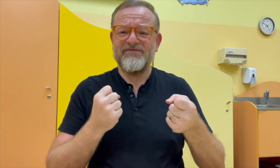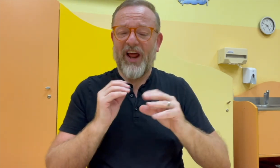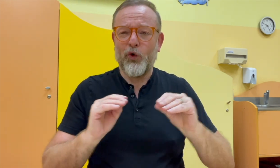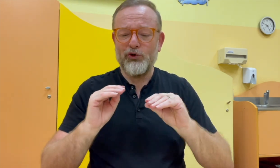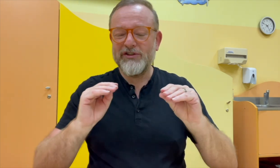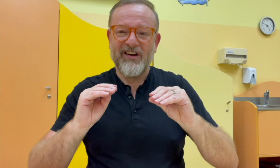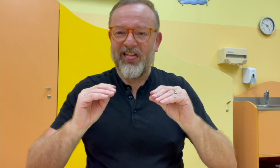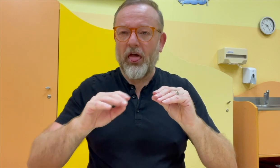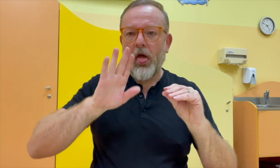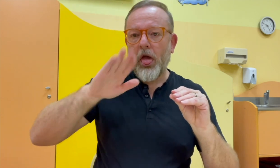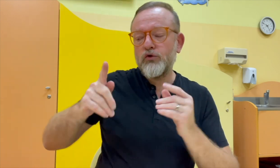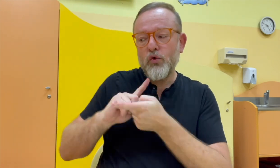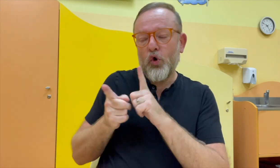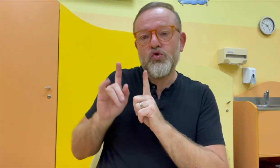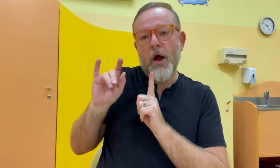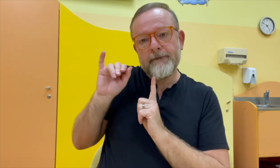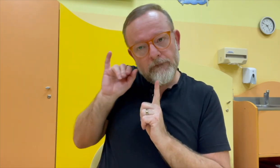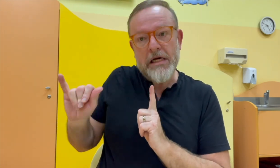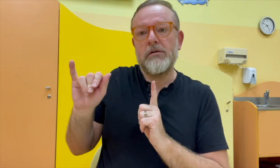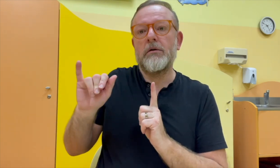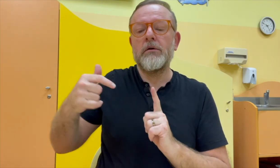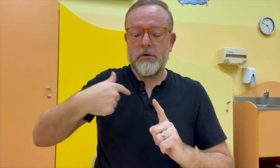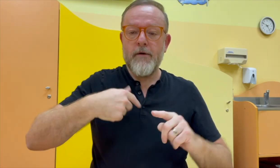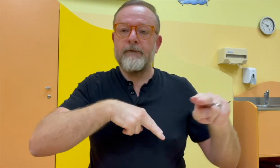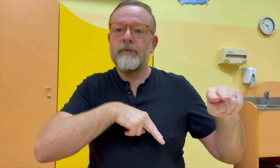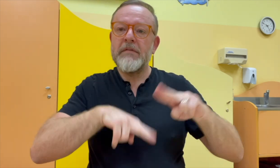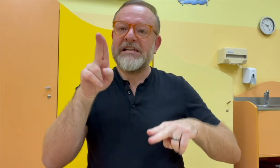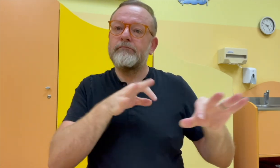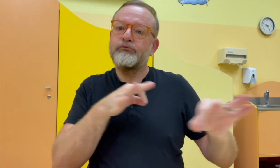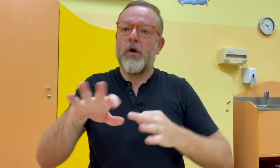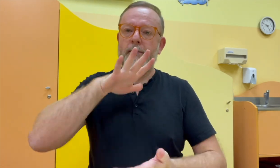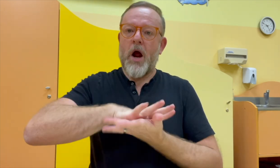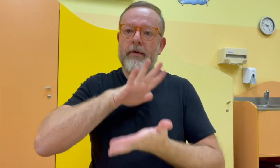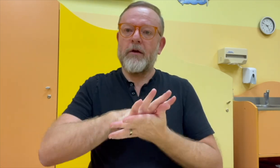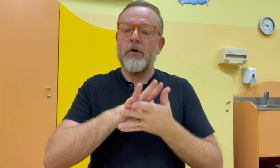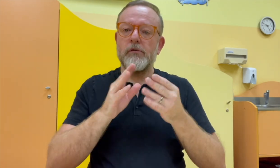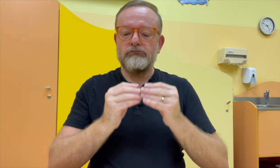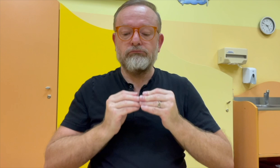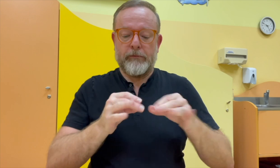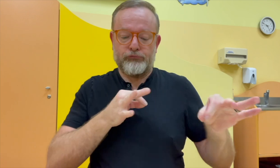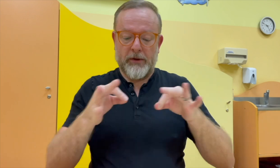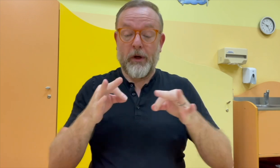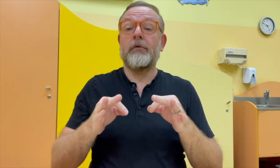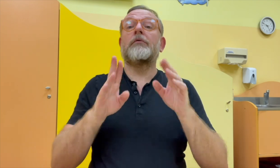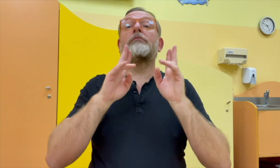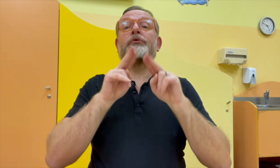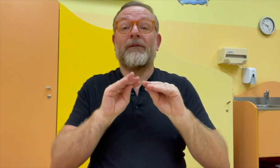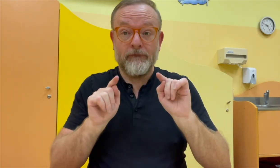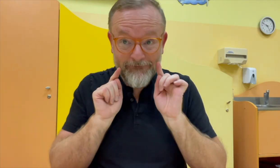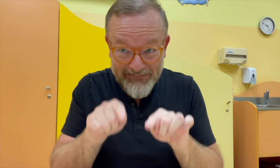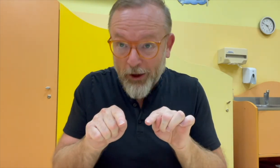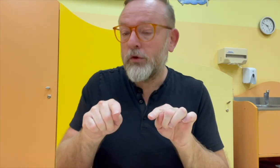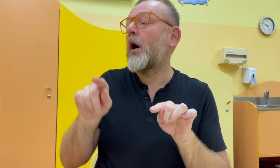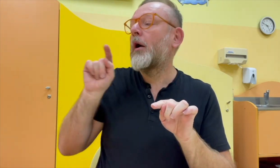učitel například nezvládá výuku, proto druhý učitel výuku vede